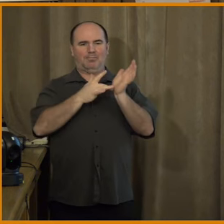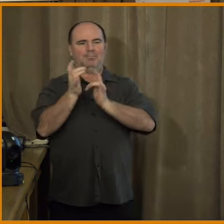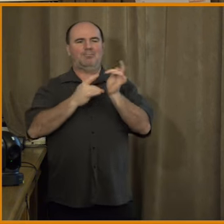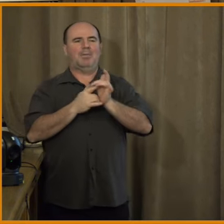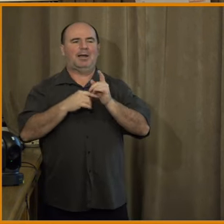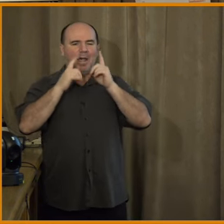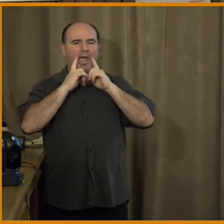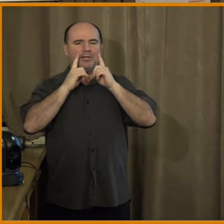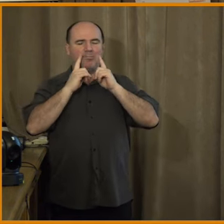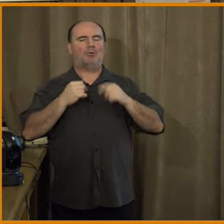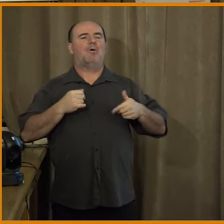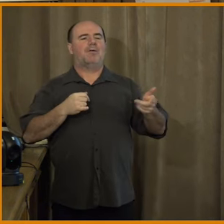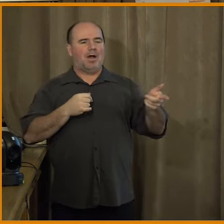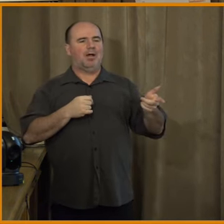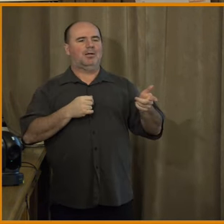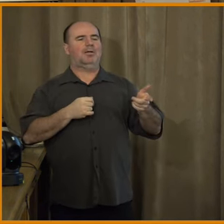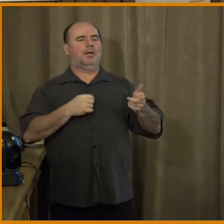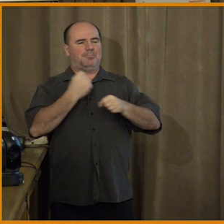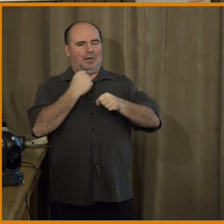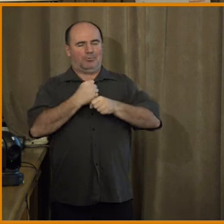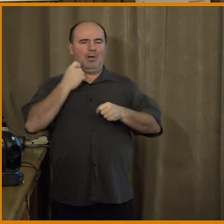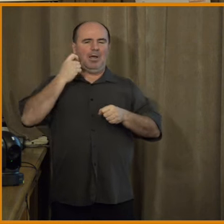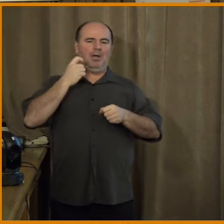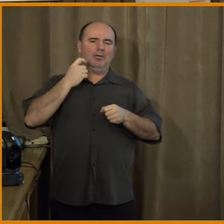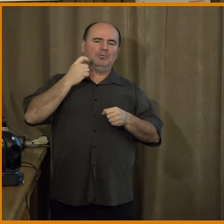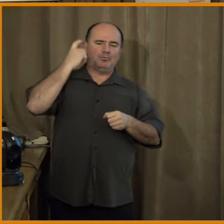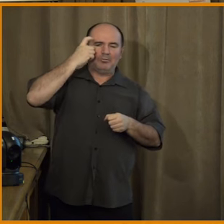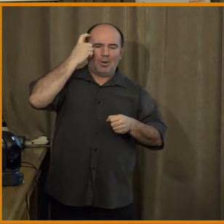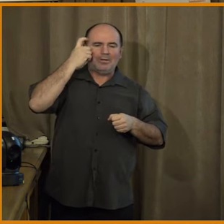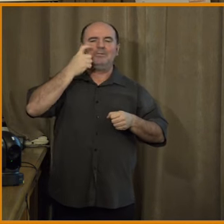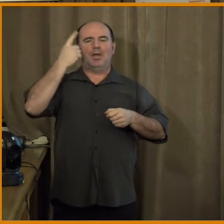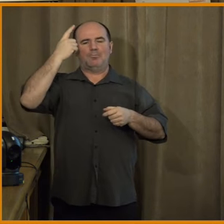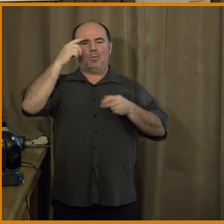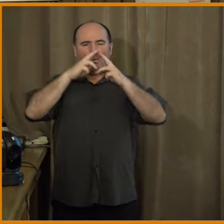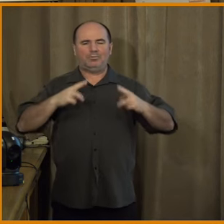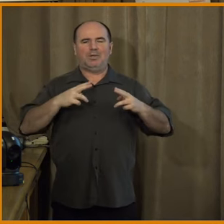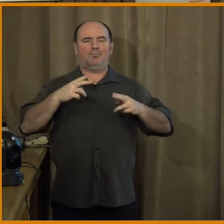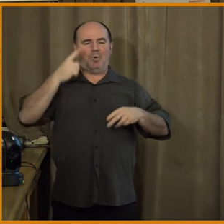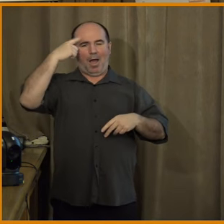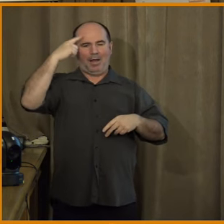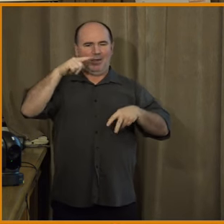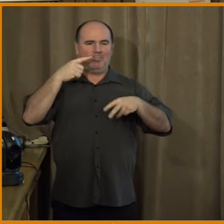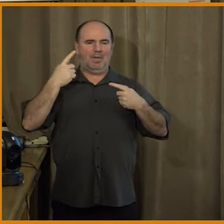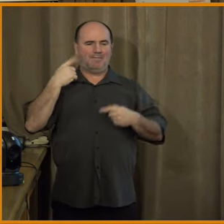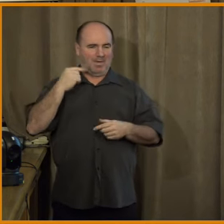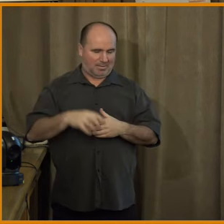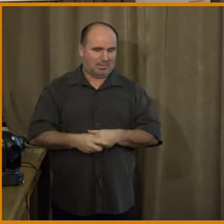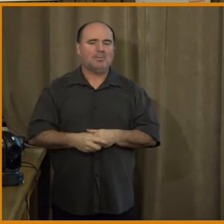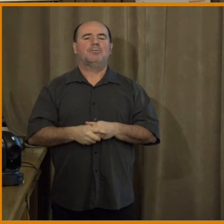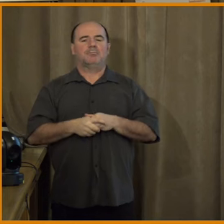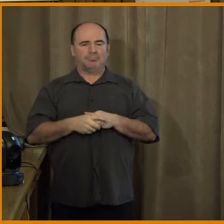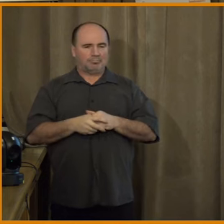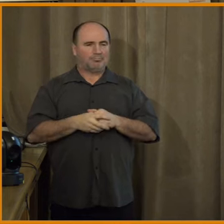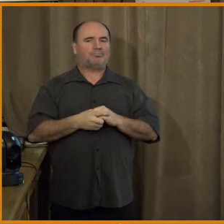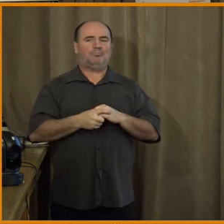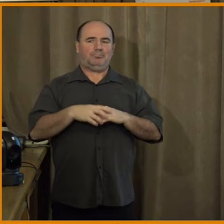sociologickém ústavu Akademie věd. A já jsem tu prezentaci nazvala Dezinformace v sociálním a kulturním kontextu. Původně jsem